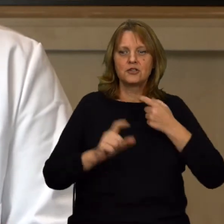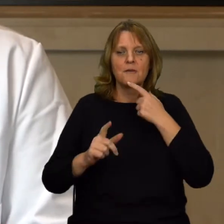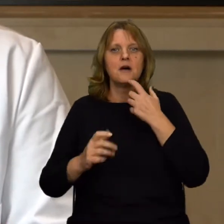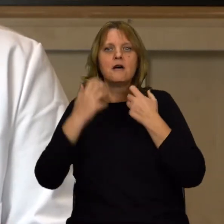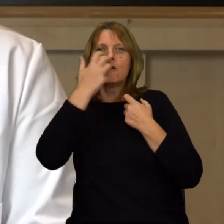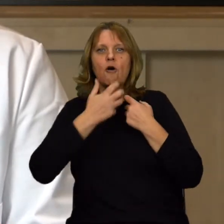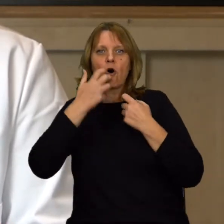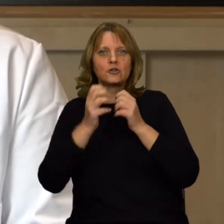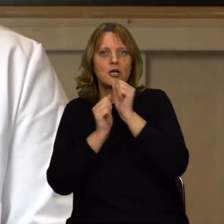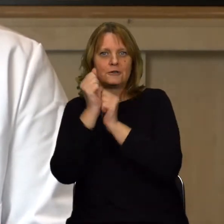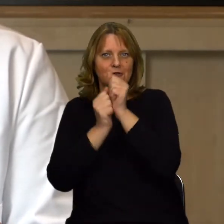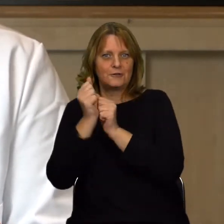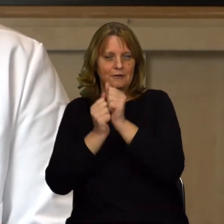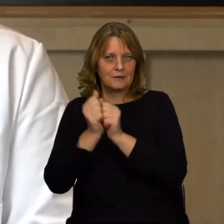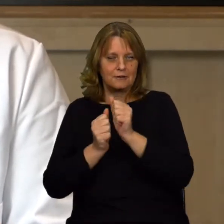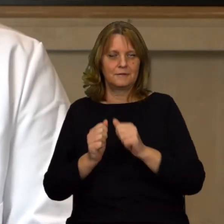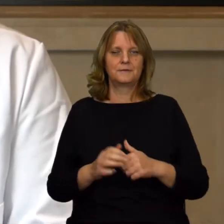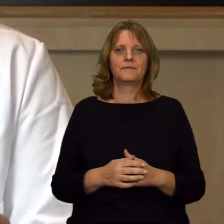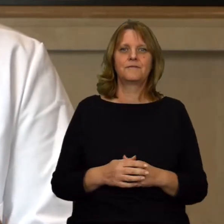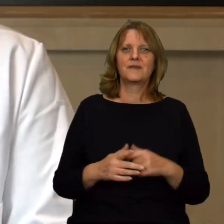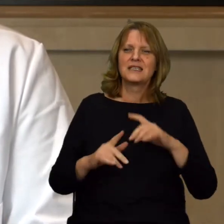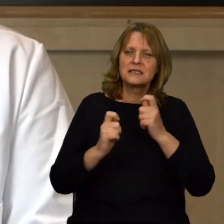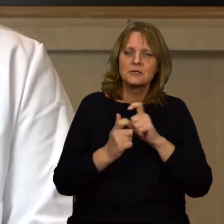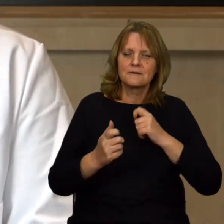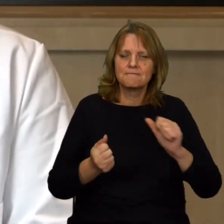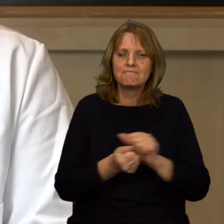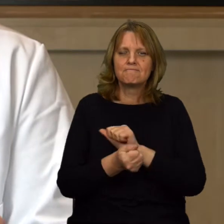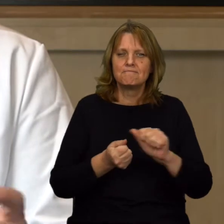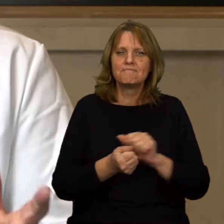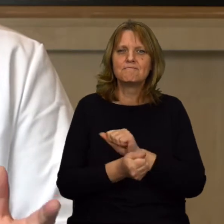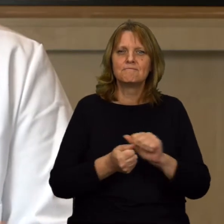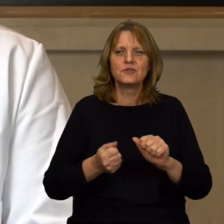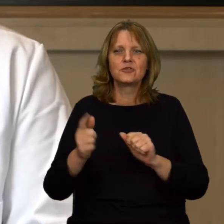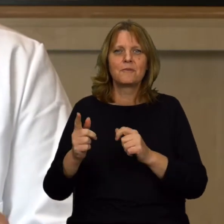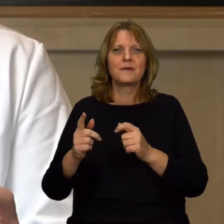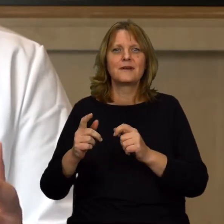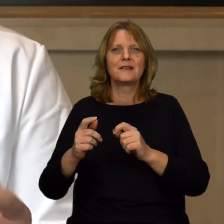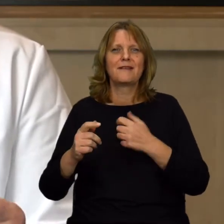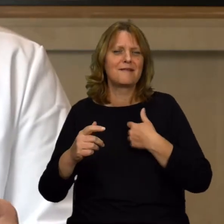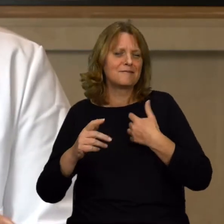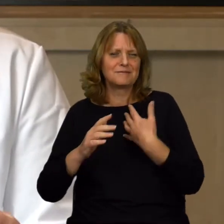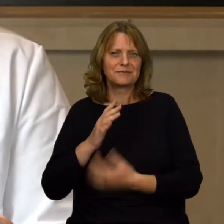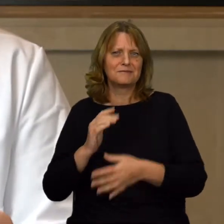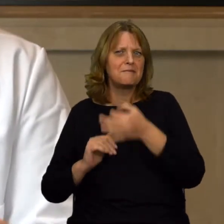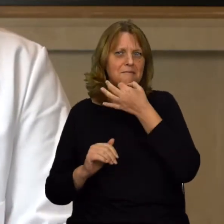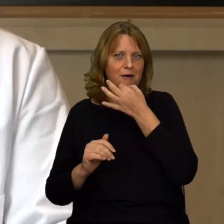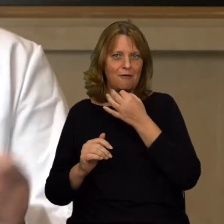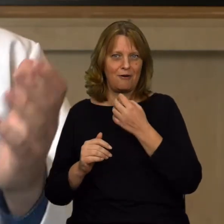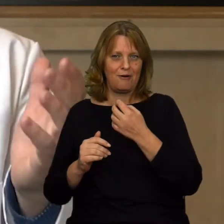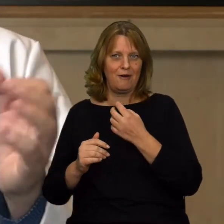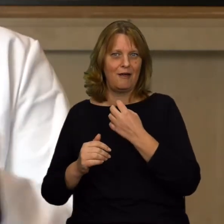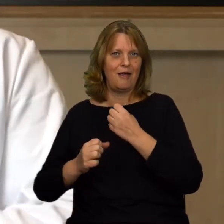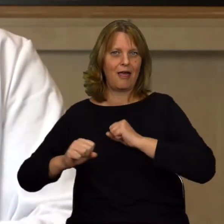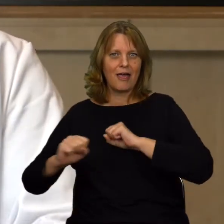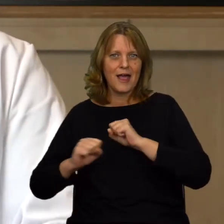ogrzanie się silnika. Walczymy z tym, żeby sprawność była jak największa, żeby jak najmniej marnować tej energii,